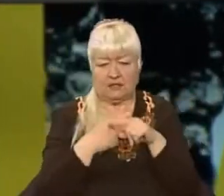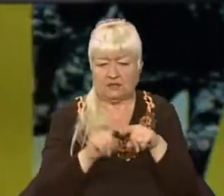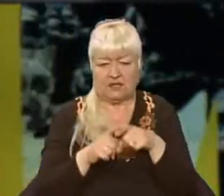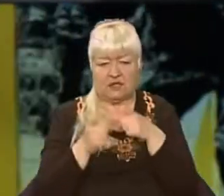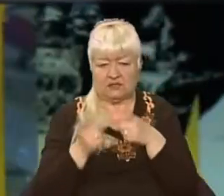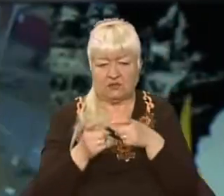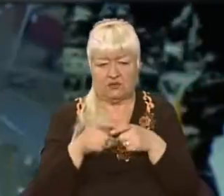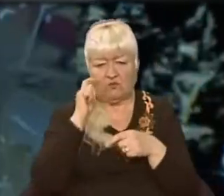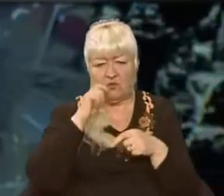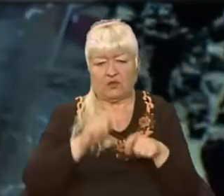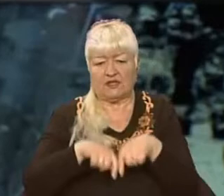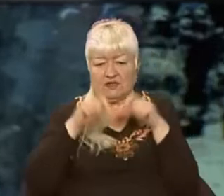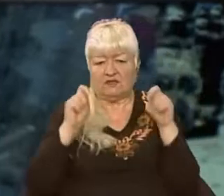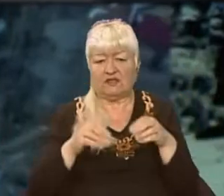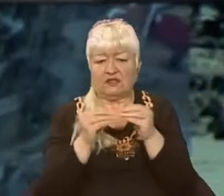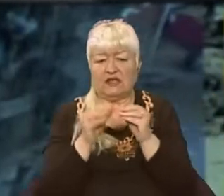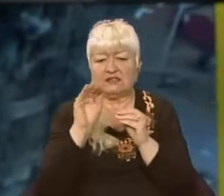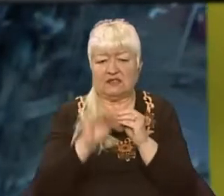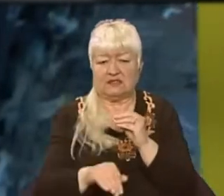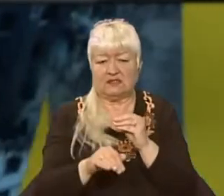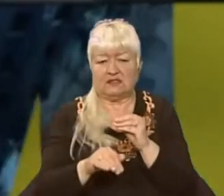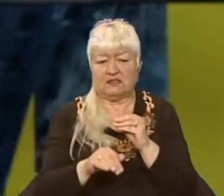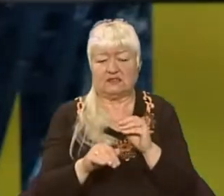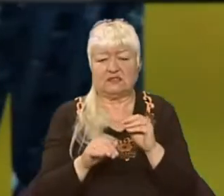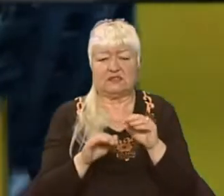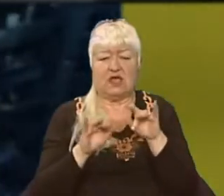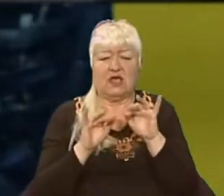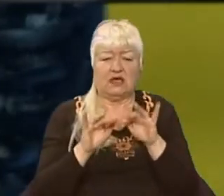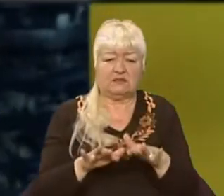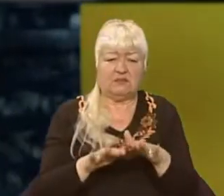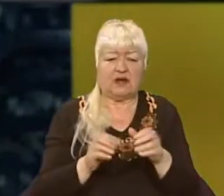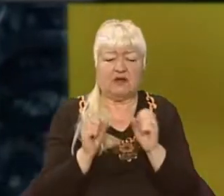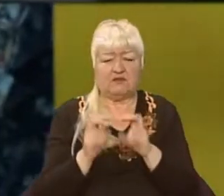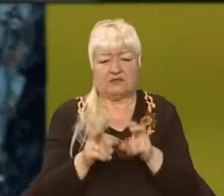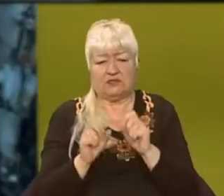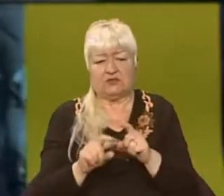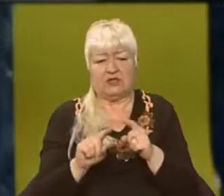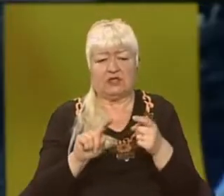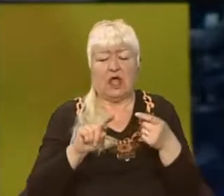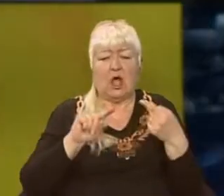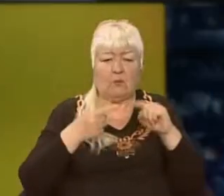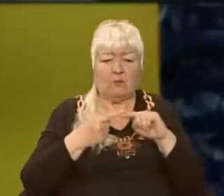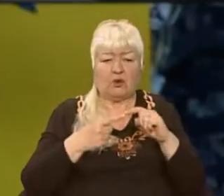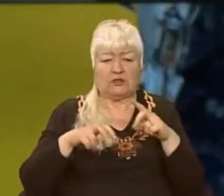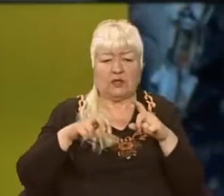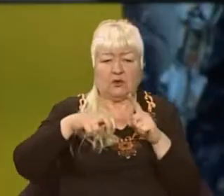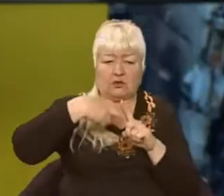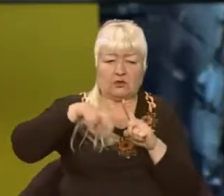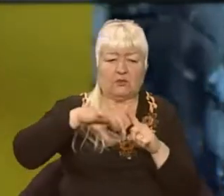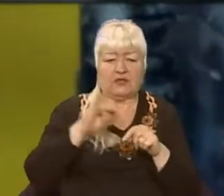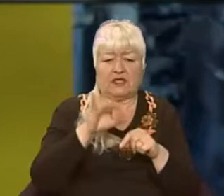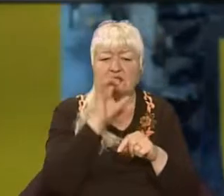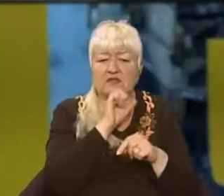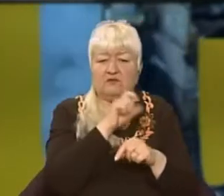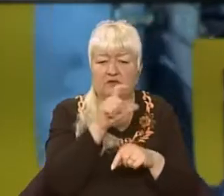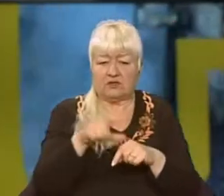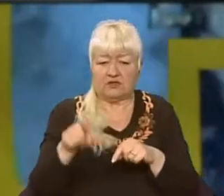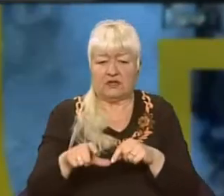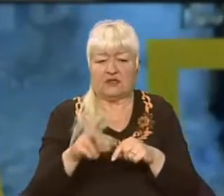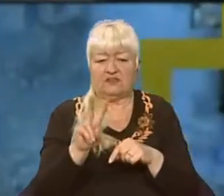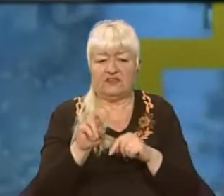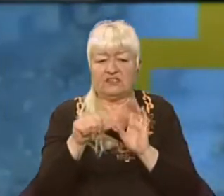Україні відкрите 10 тисяч кримінальних проваджень проти колаборантів, військових злочинців та мародерів. Лише на Київщині розслідується понад